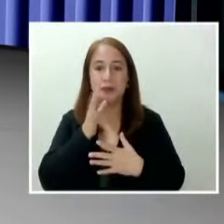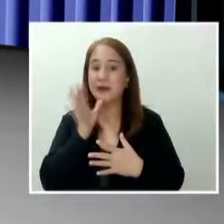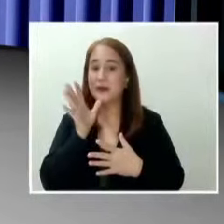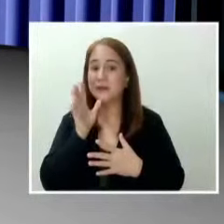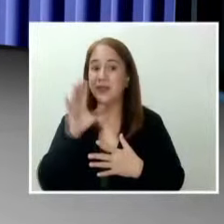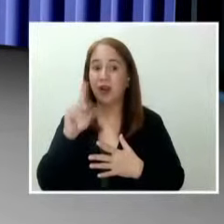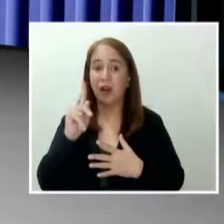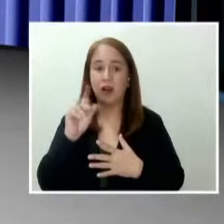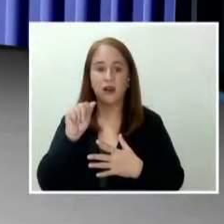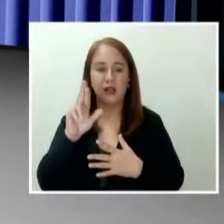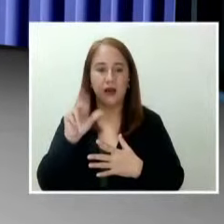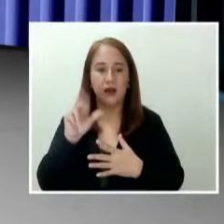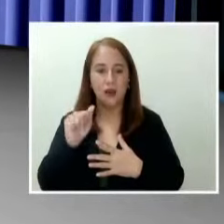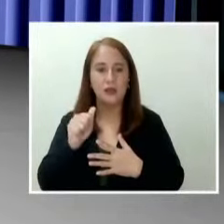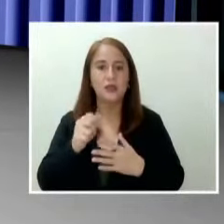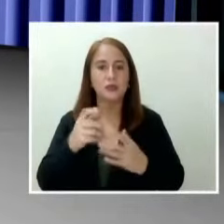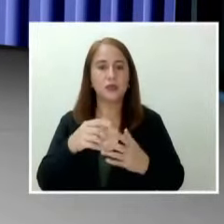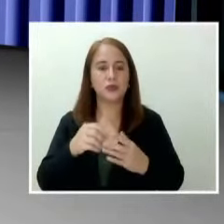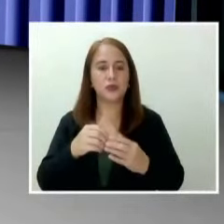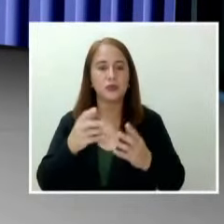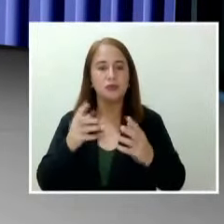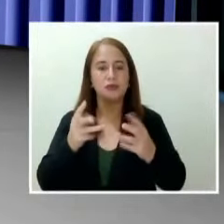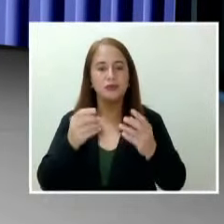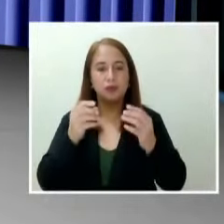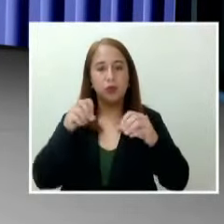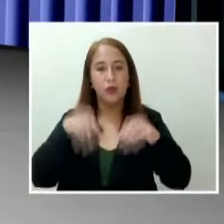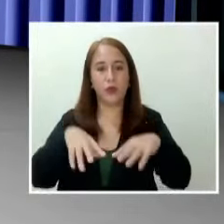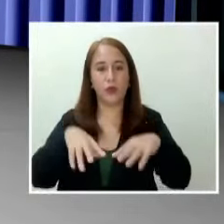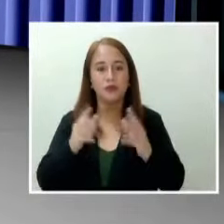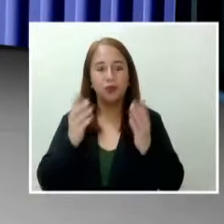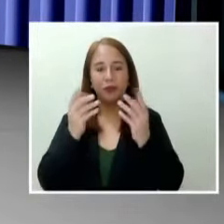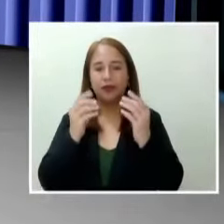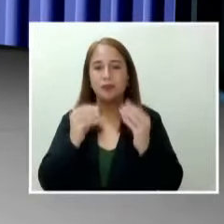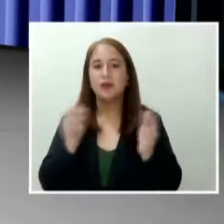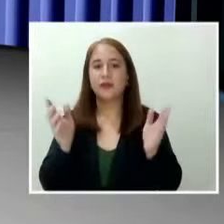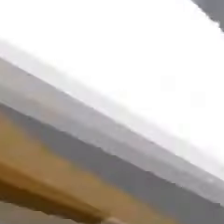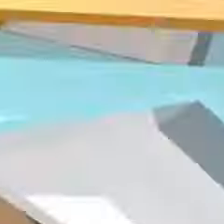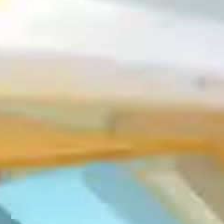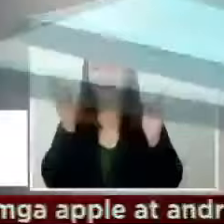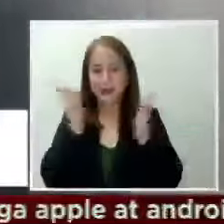sa kanyang weight loss journey. Nagpapatrol, Ganyal Krishnan.